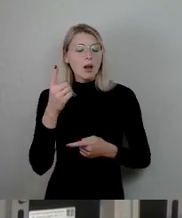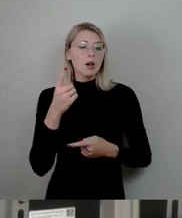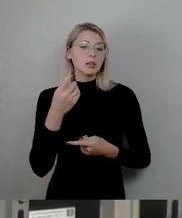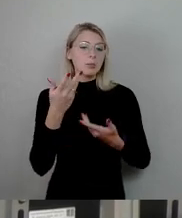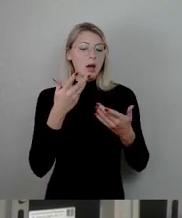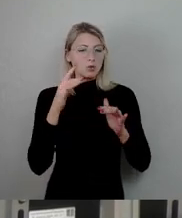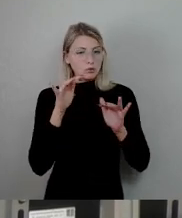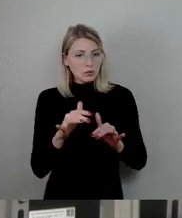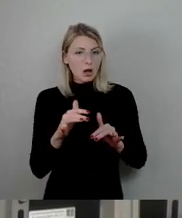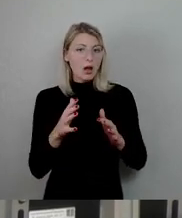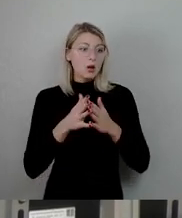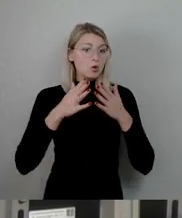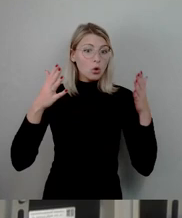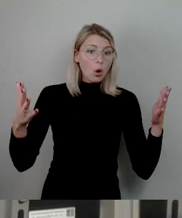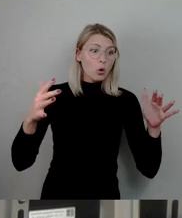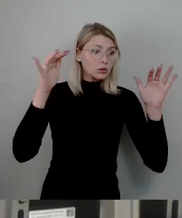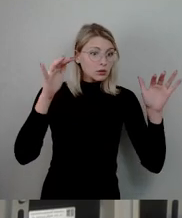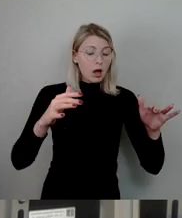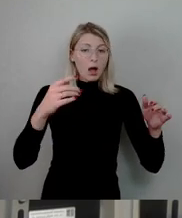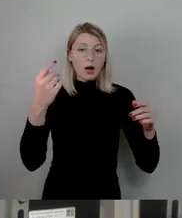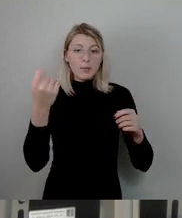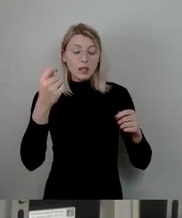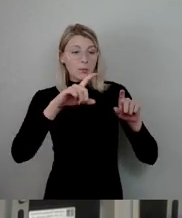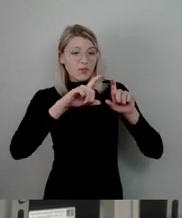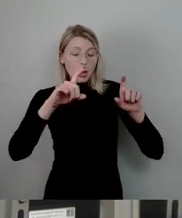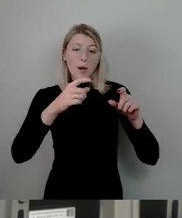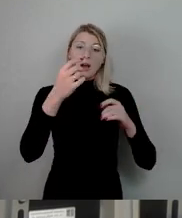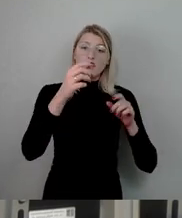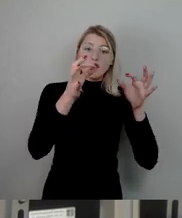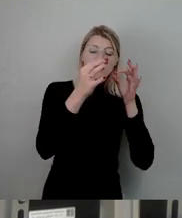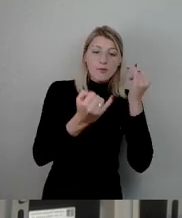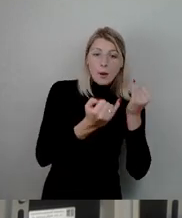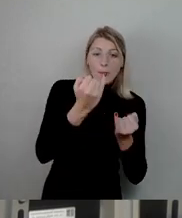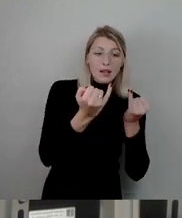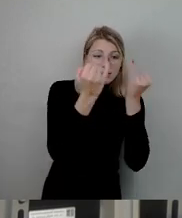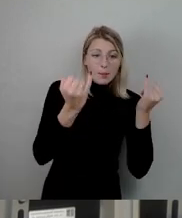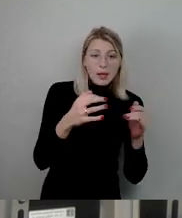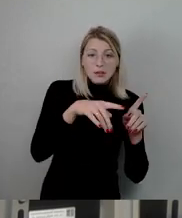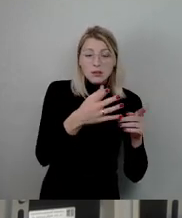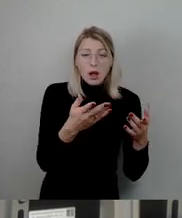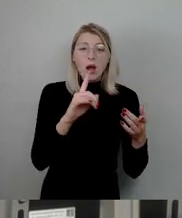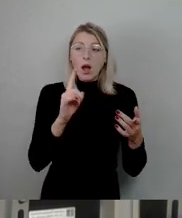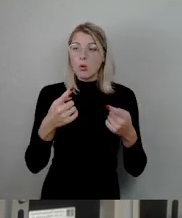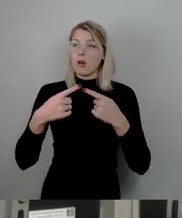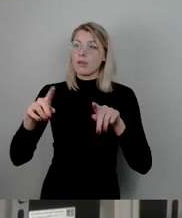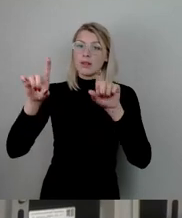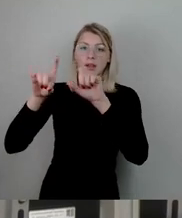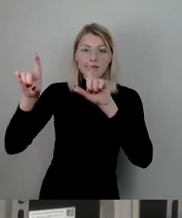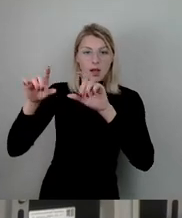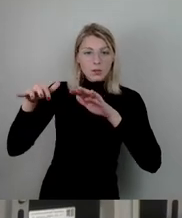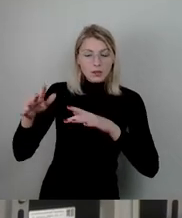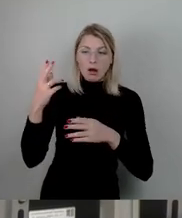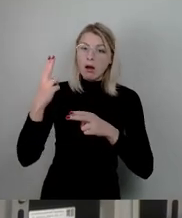-Fabriken stehen, sondern auch sowohl für die Fabriken, aber auch für das ganze angrenzende Gewerbe, das ganze Handwerk